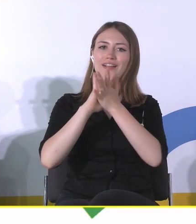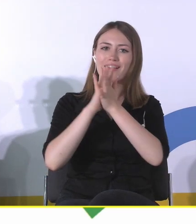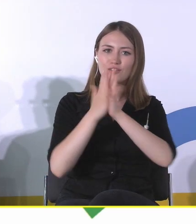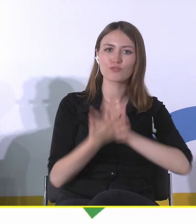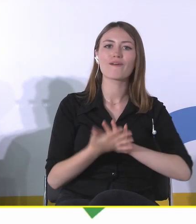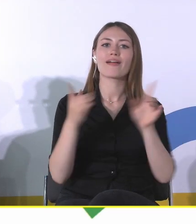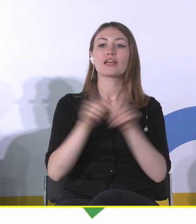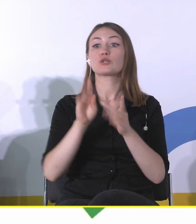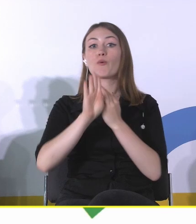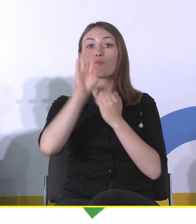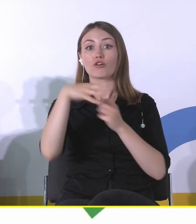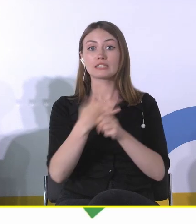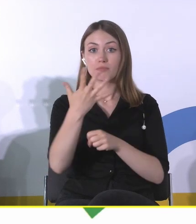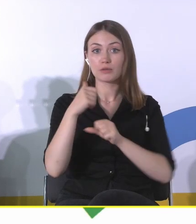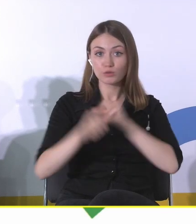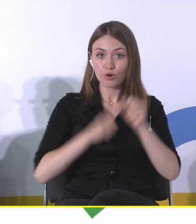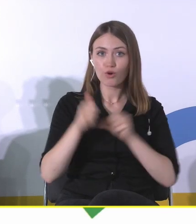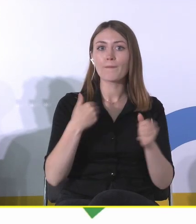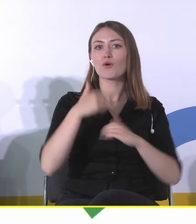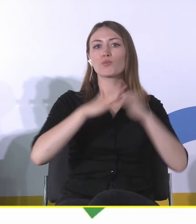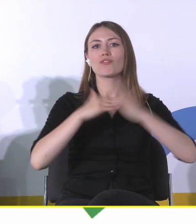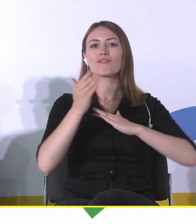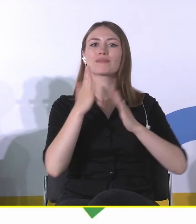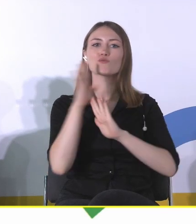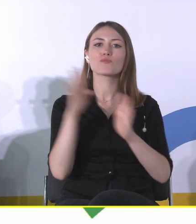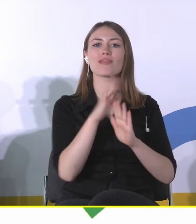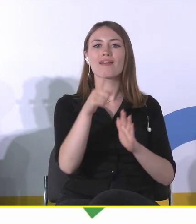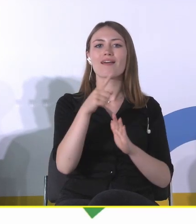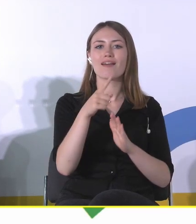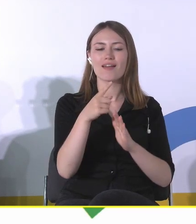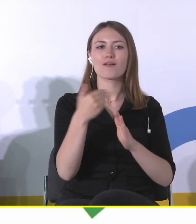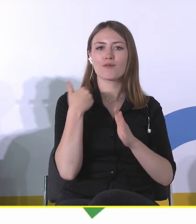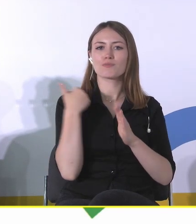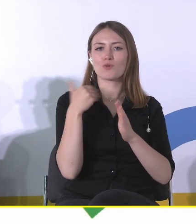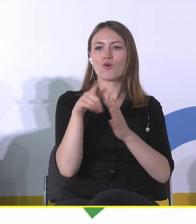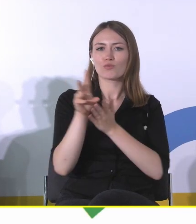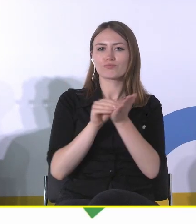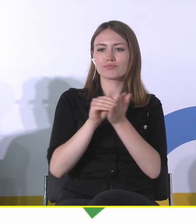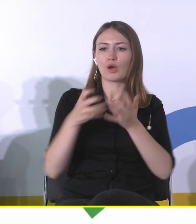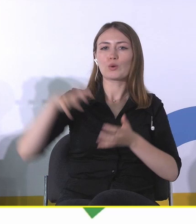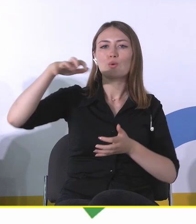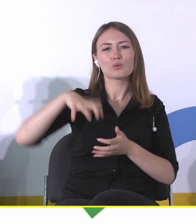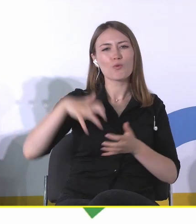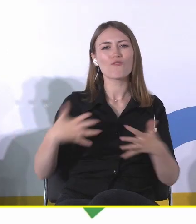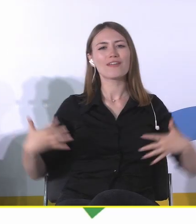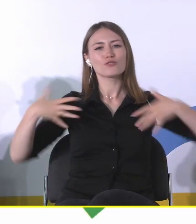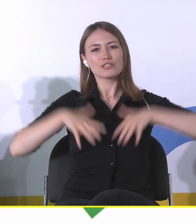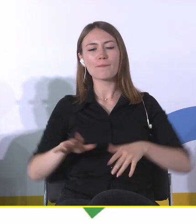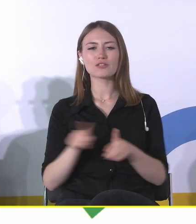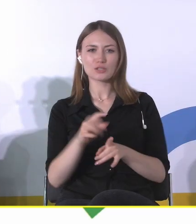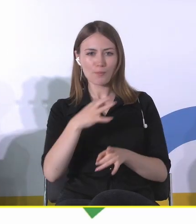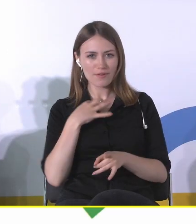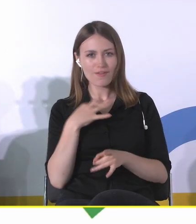roku, gdzie budowano pewnego rodzaju mity, które właśnie tą tożsamość grupową, czasem także indywidualną, a jeszcze